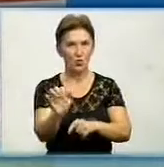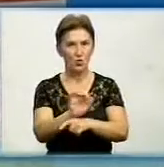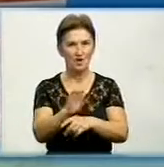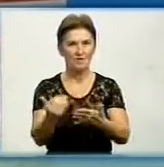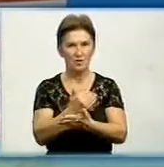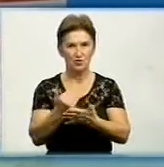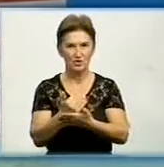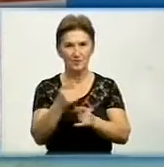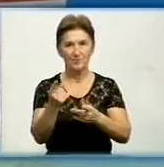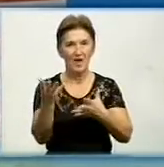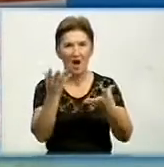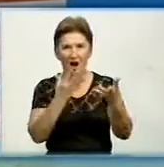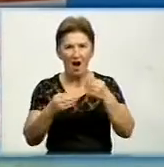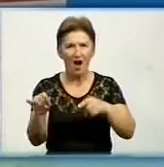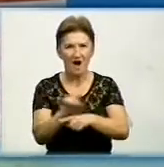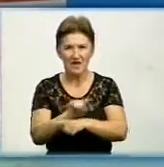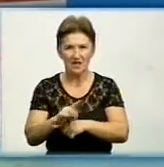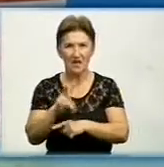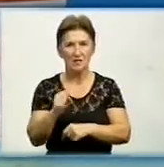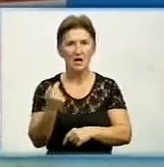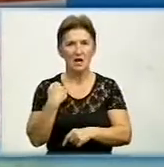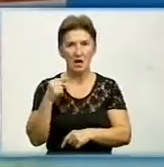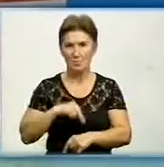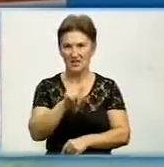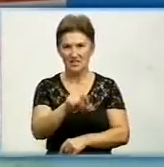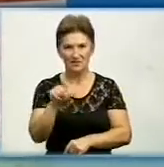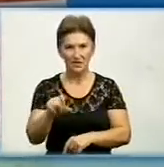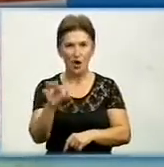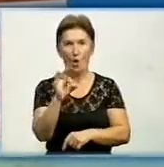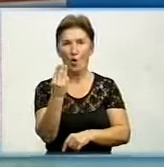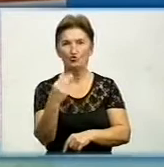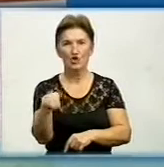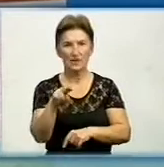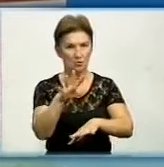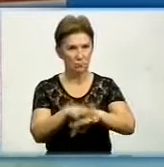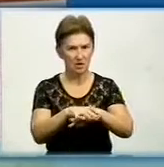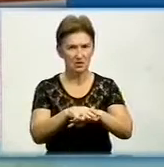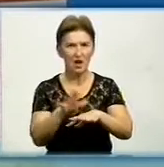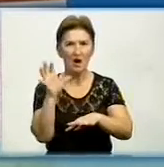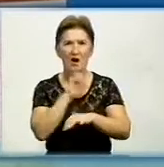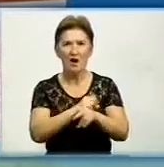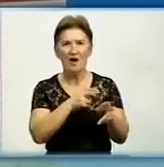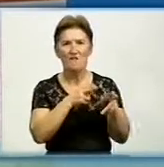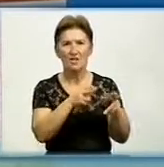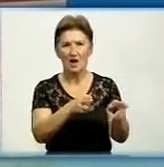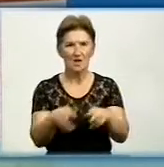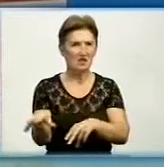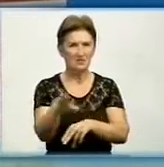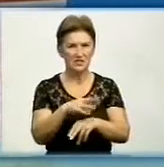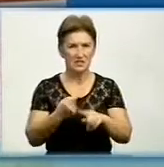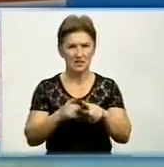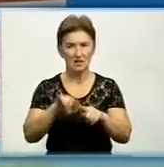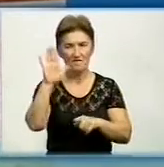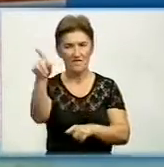Афера на півмільйона. На Кірвоградщині працівники Ощадбанку вкрали у людей всі їх заощадження. Сталося це в